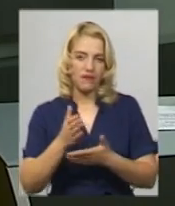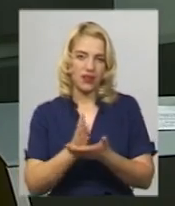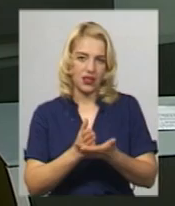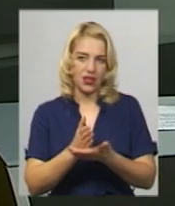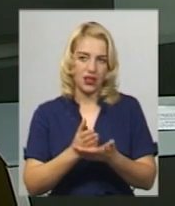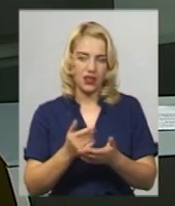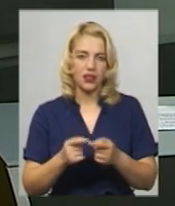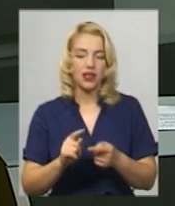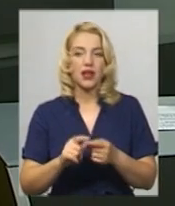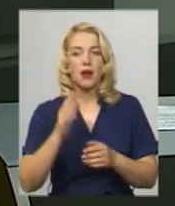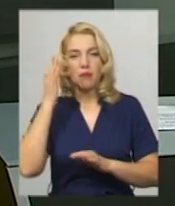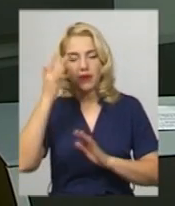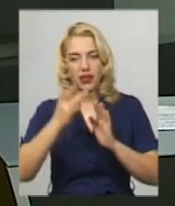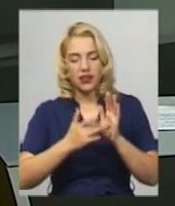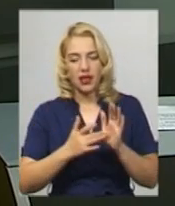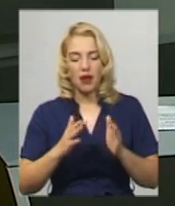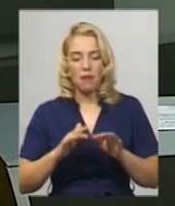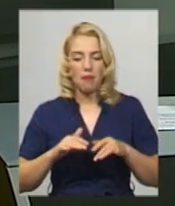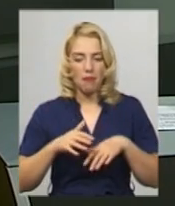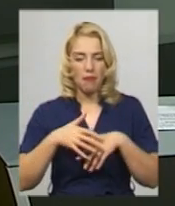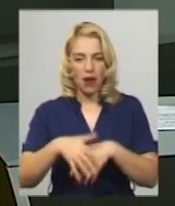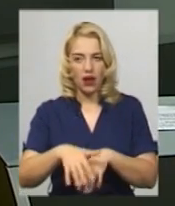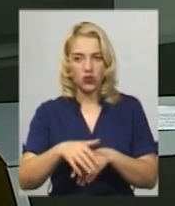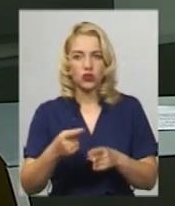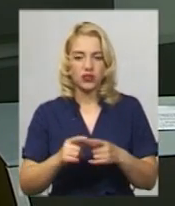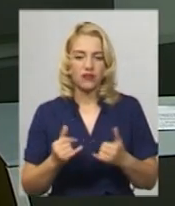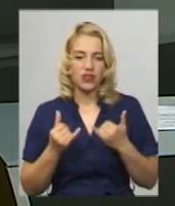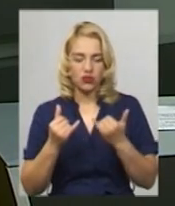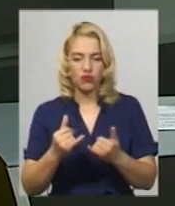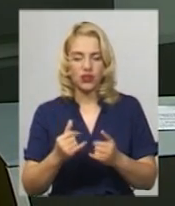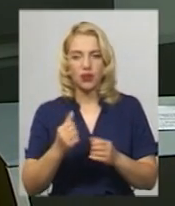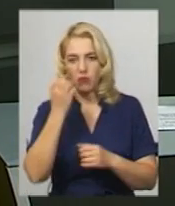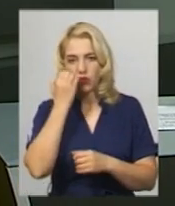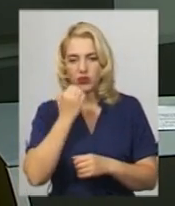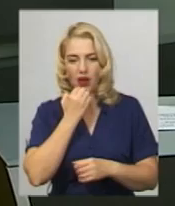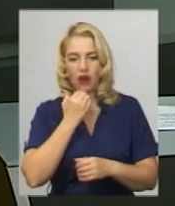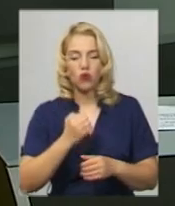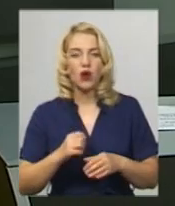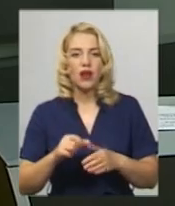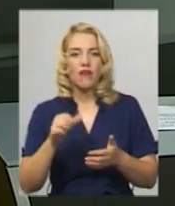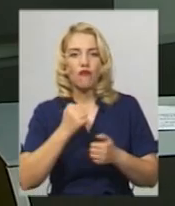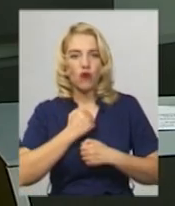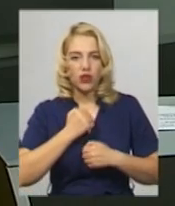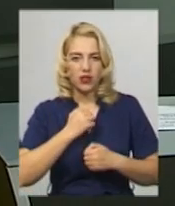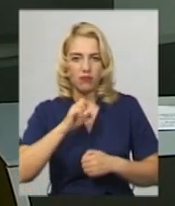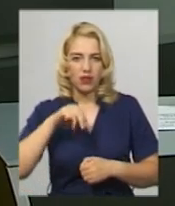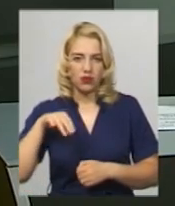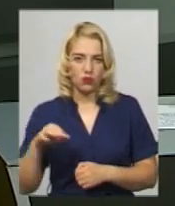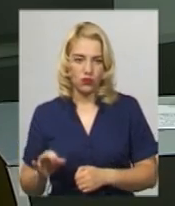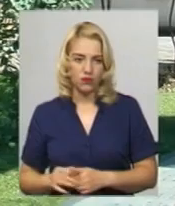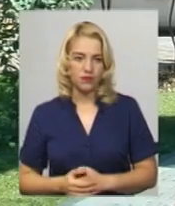Мета маршу захисників України – висловити шану та подяку воїнам операції об'єднаних сил, додає Віктор Данилевський.